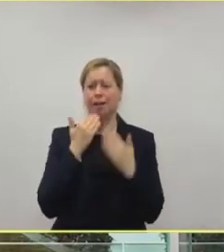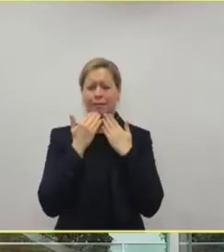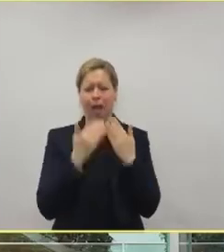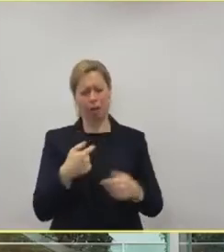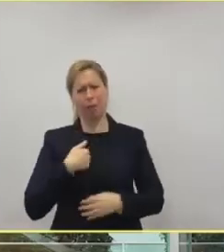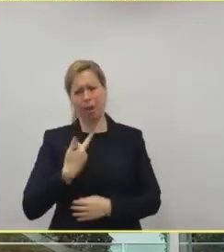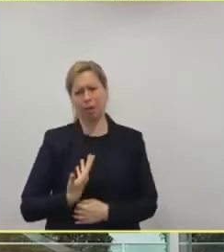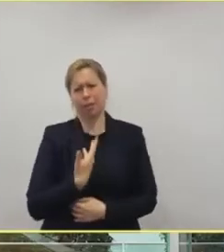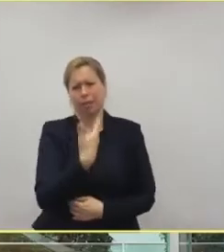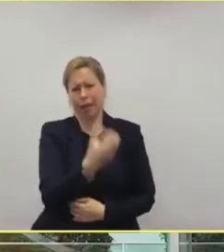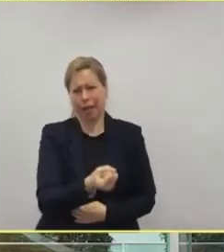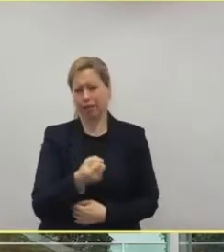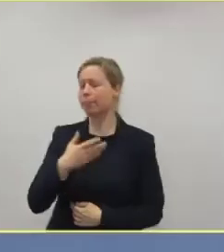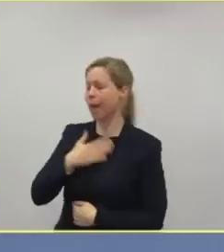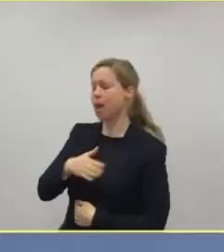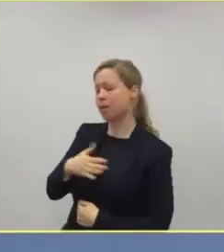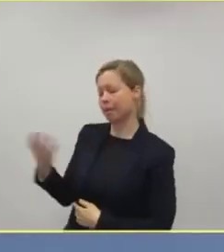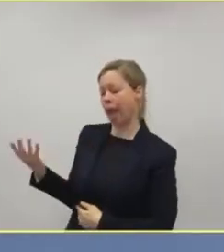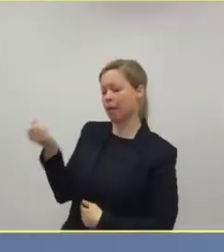gerne.